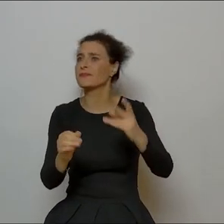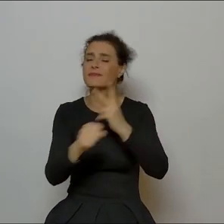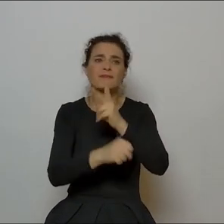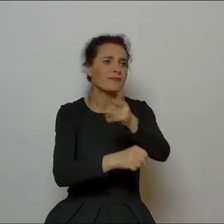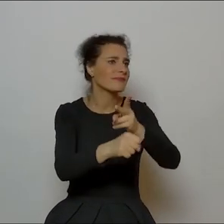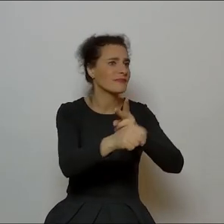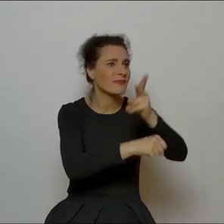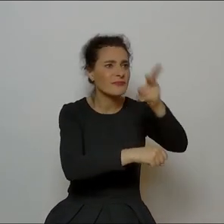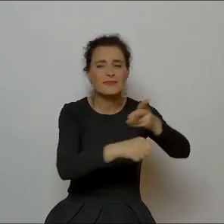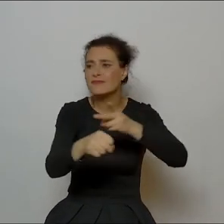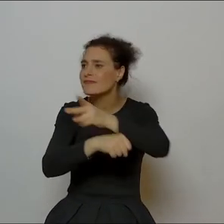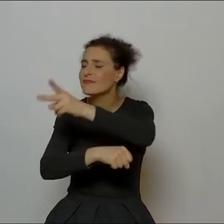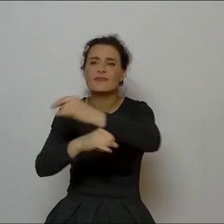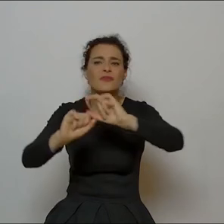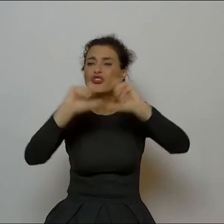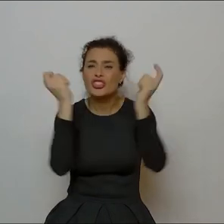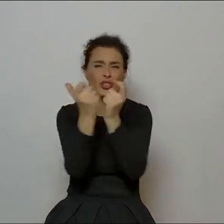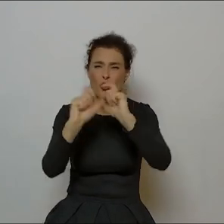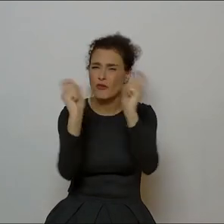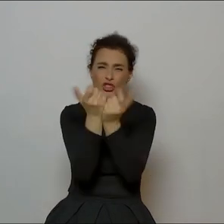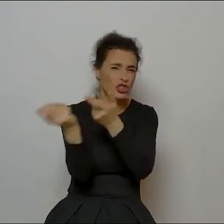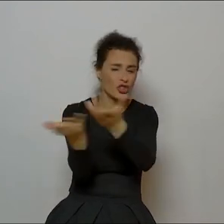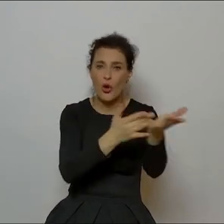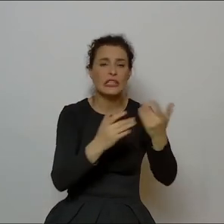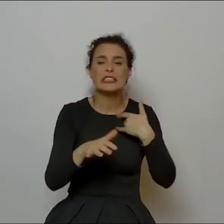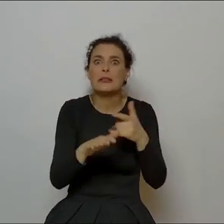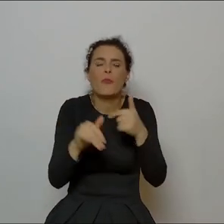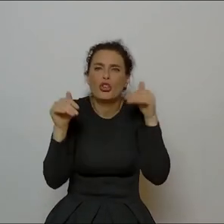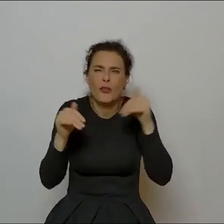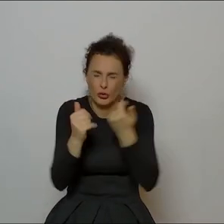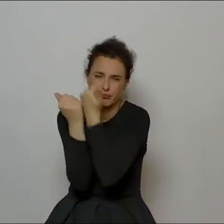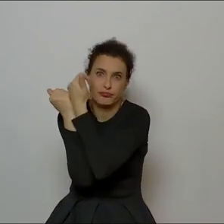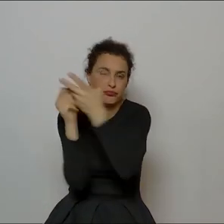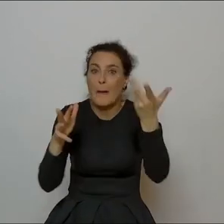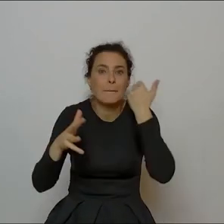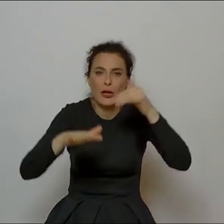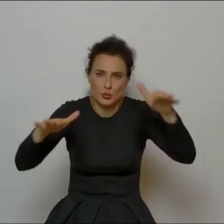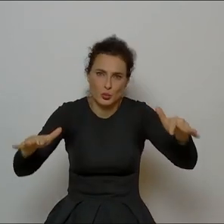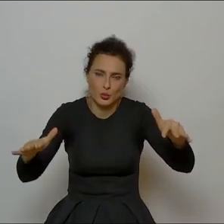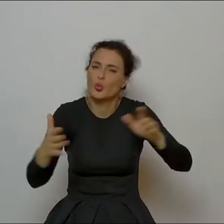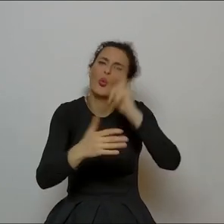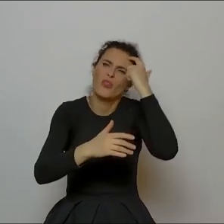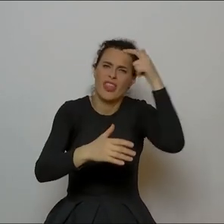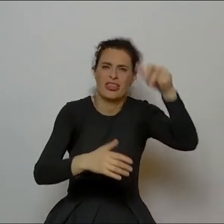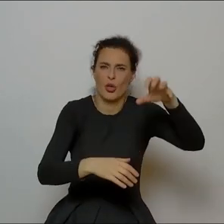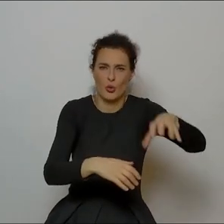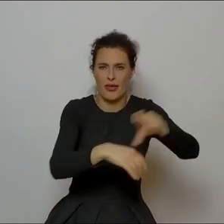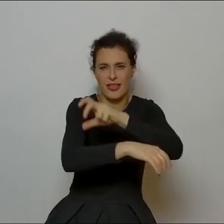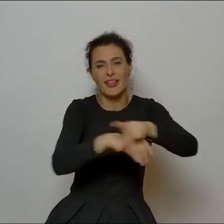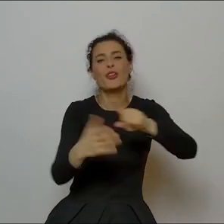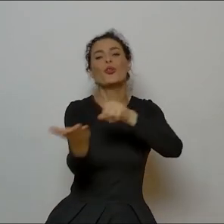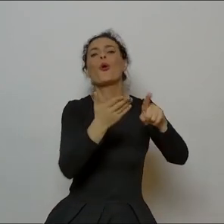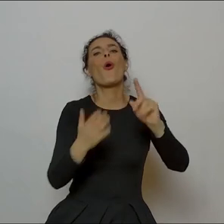dostęp do wszystkiego, zbyt dużo możliwości. No, głównie myślę o technologii, myślę, że rodzice